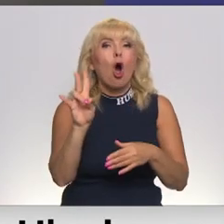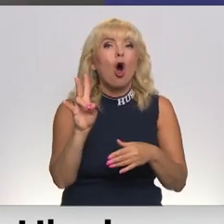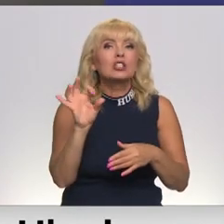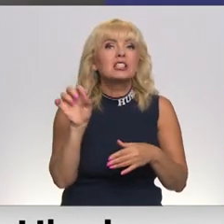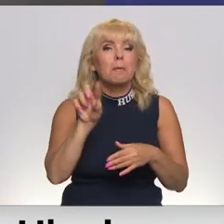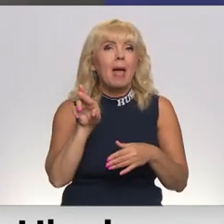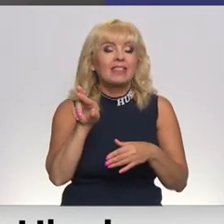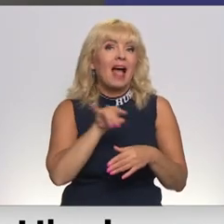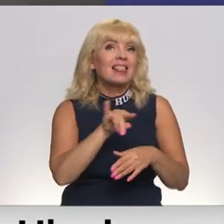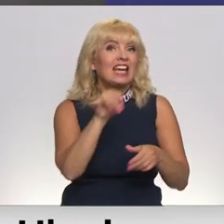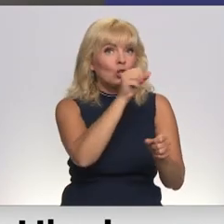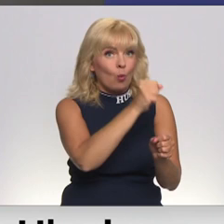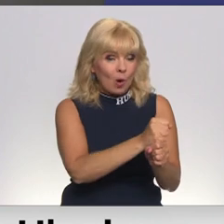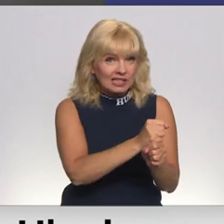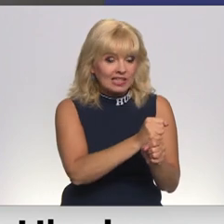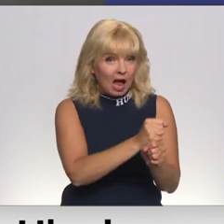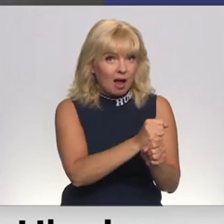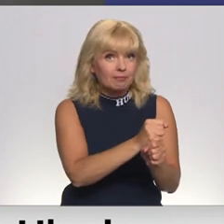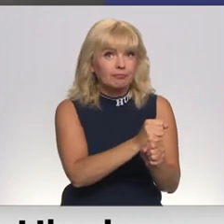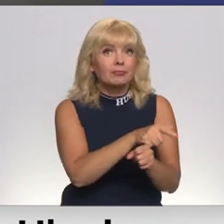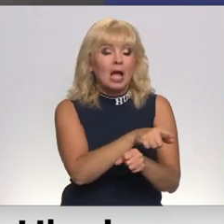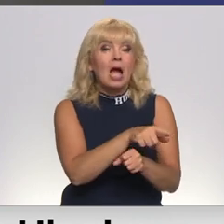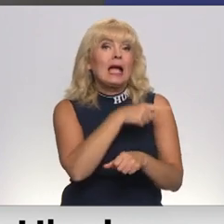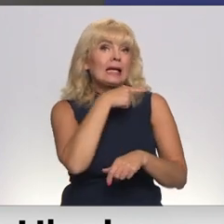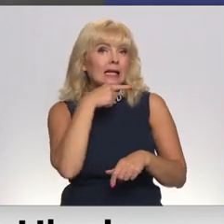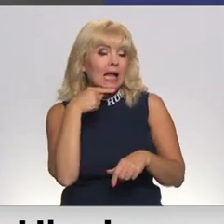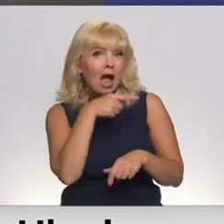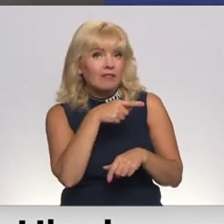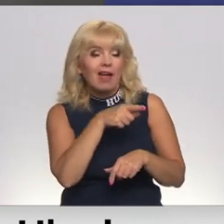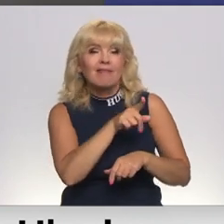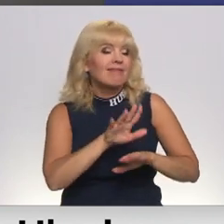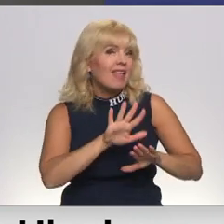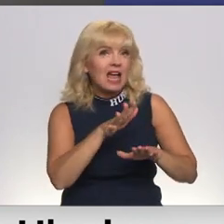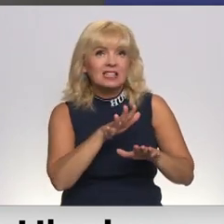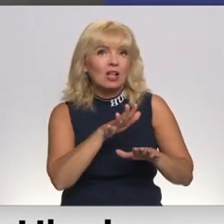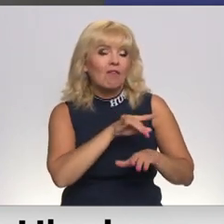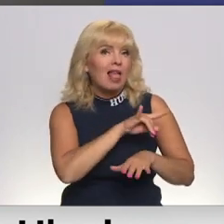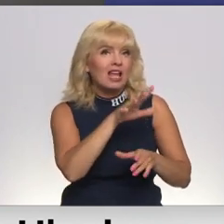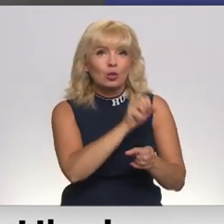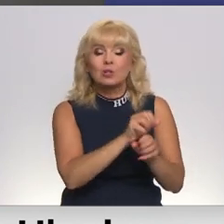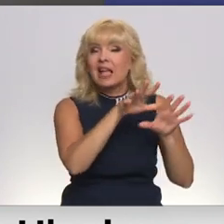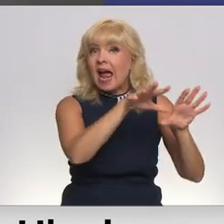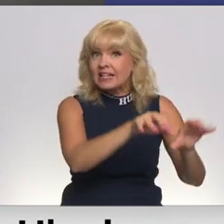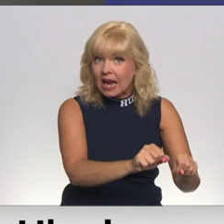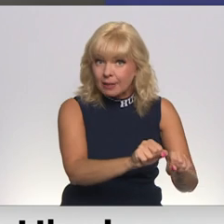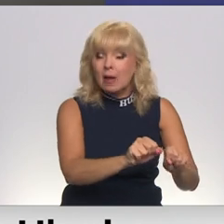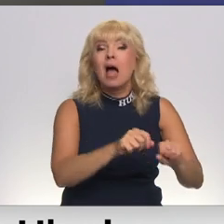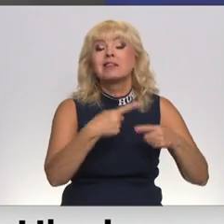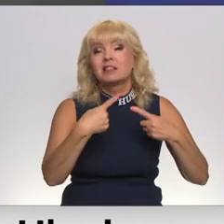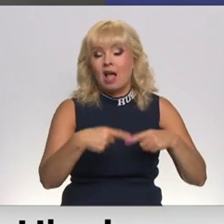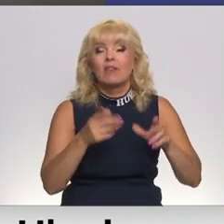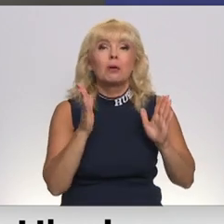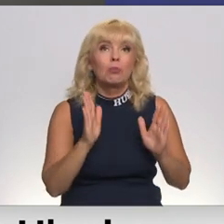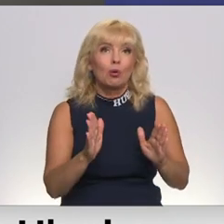lidostā, kur jāsaka, ka Krievijai neizdevās šo lidostu. Ieņemt, jo pretējā gadījumā tas